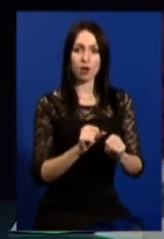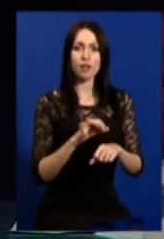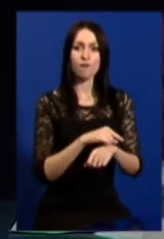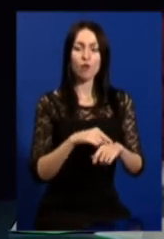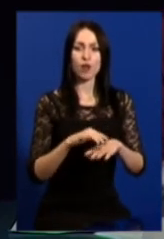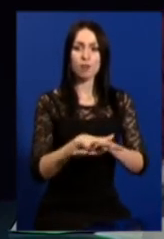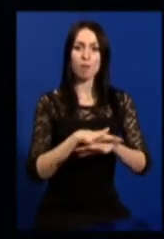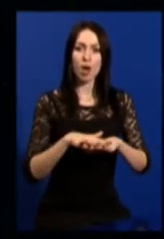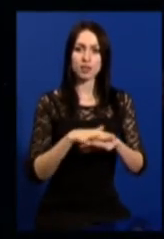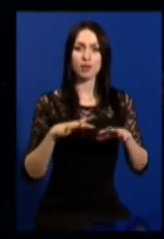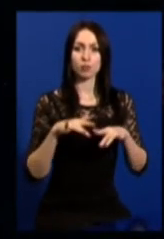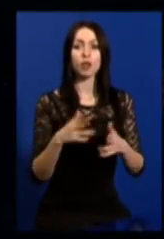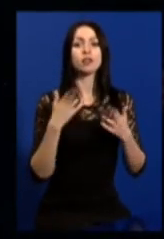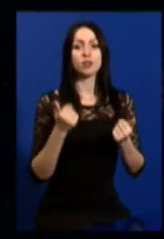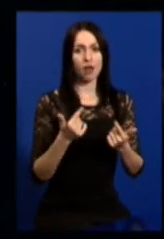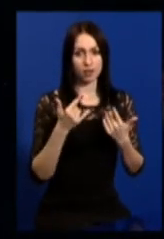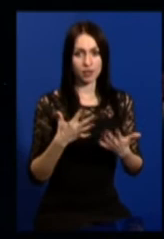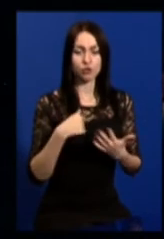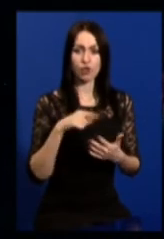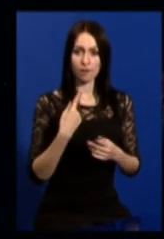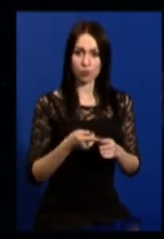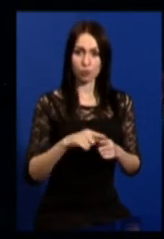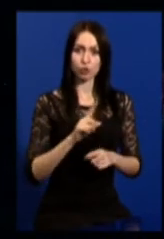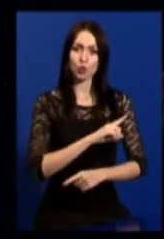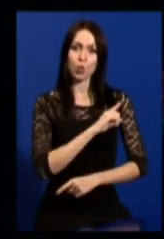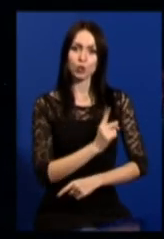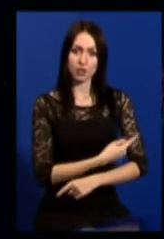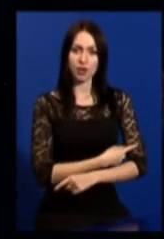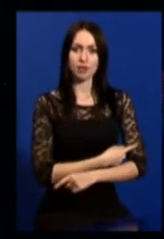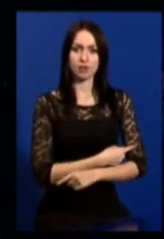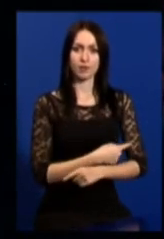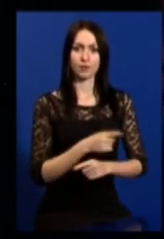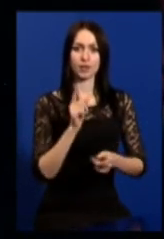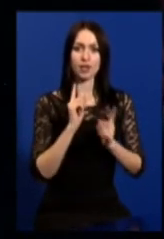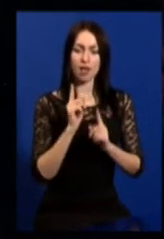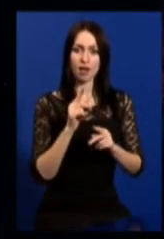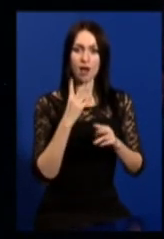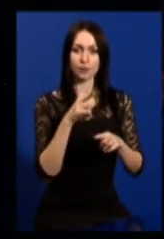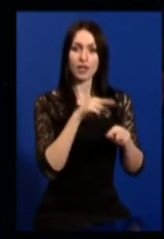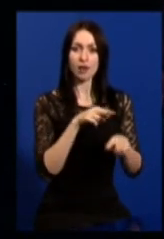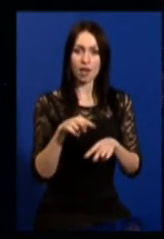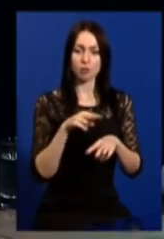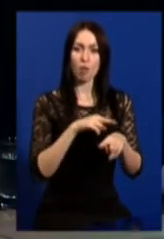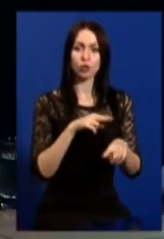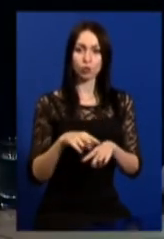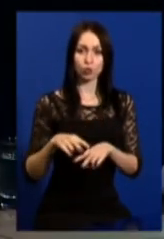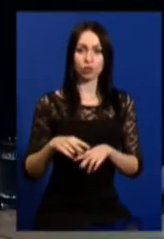масових заходів? Звичайно, я ж про це і кажу, що посилені наряди, патрулі,